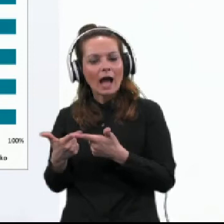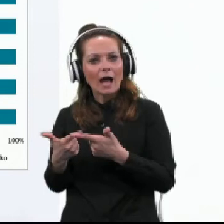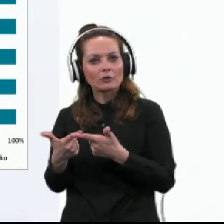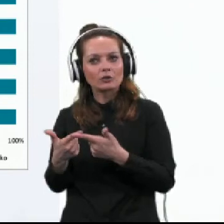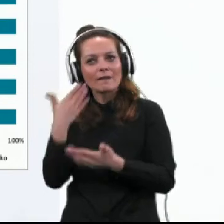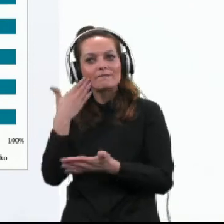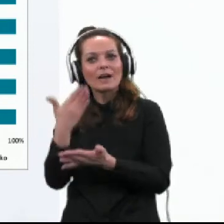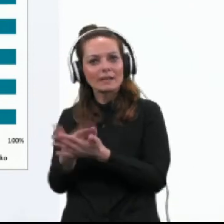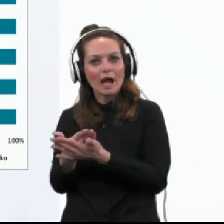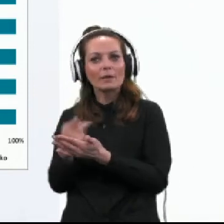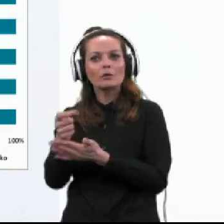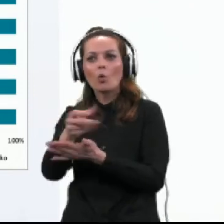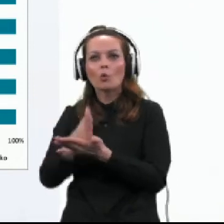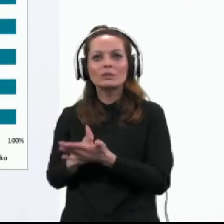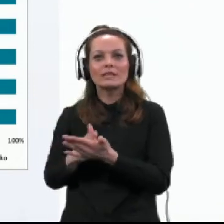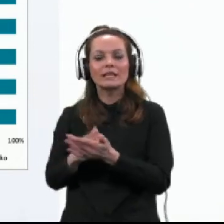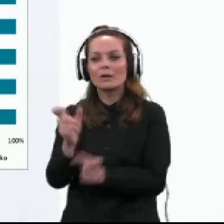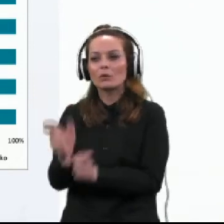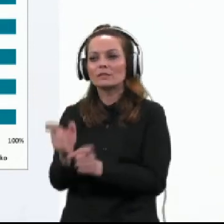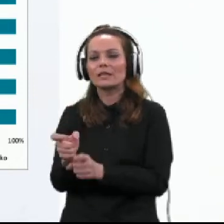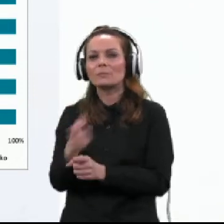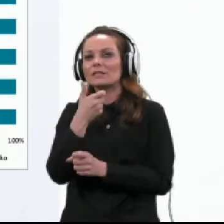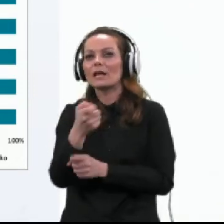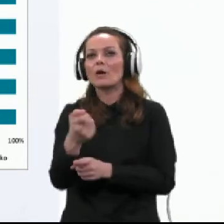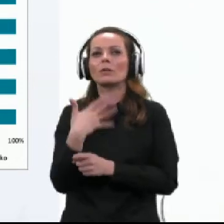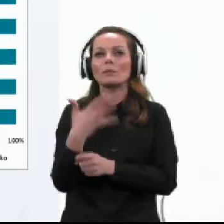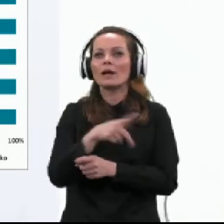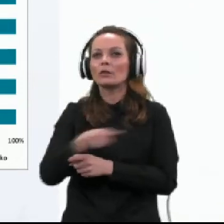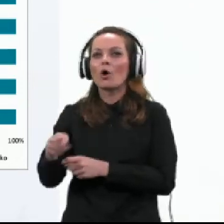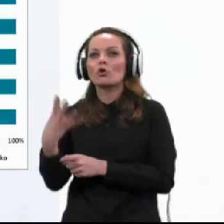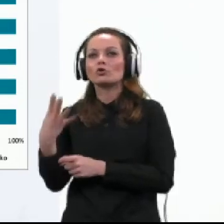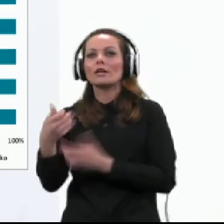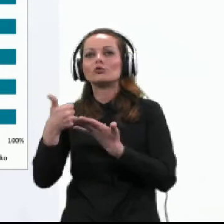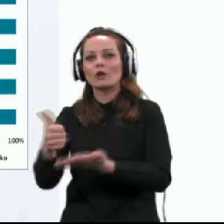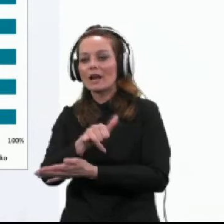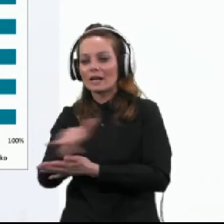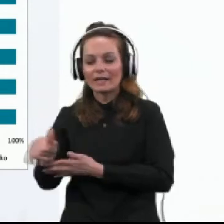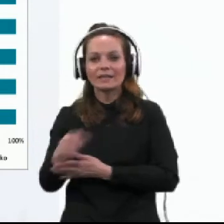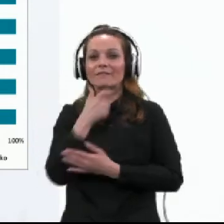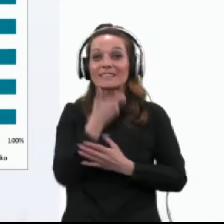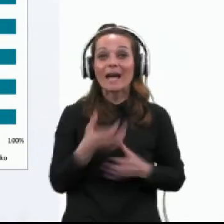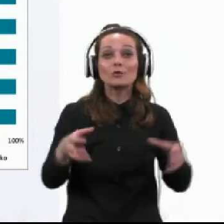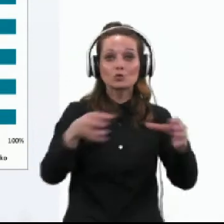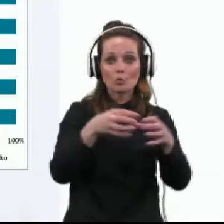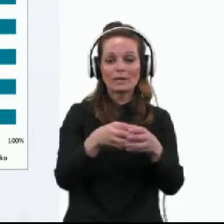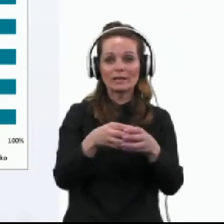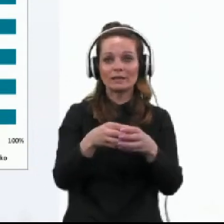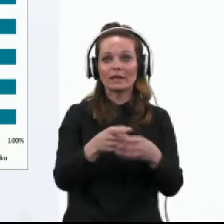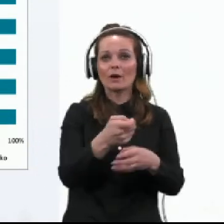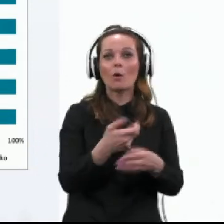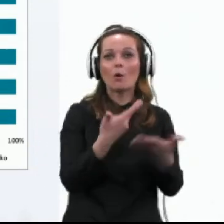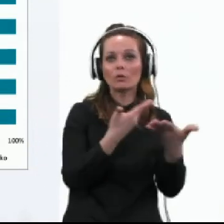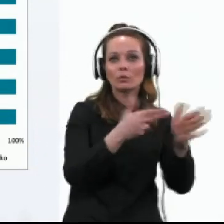ocenijo anketiranci, ki so stari od 50 do 64 let. V starostni skupini od